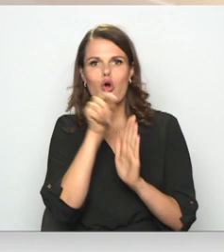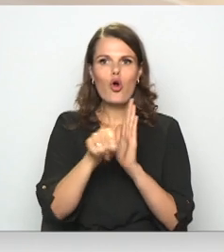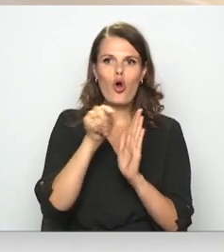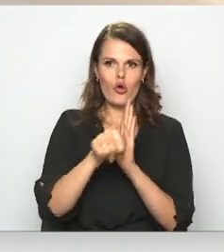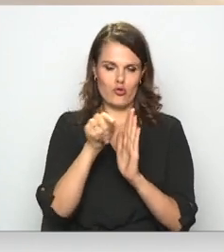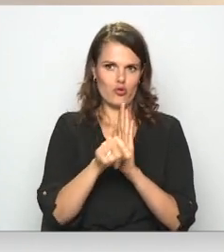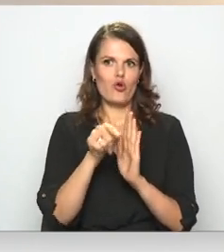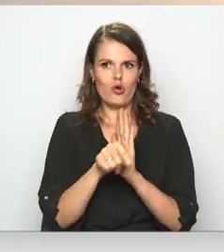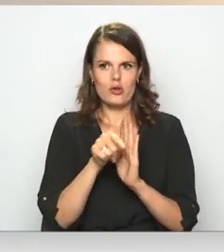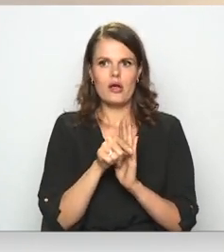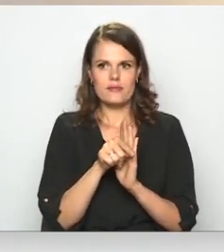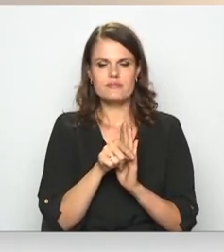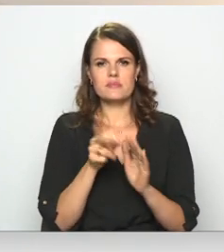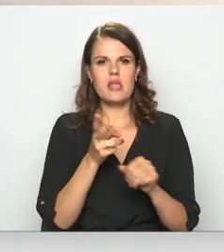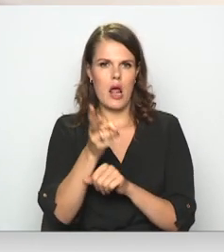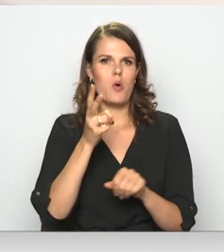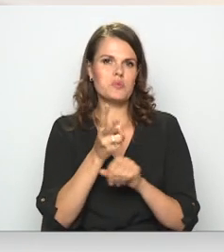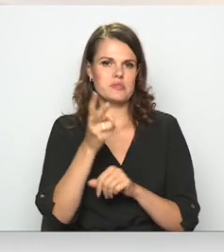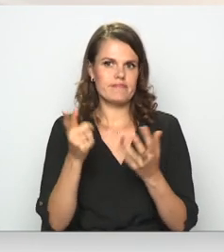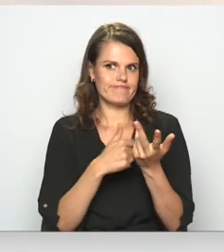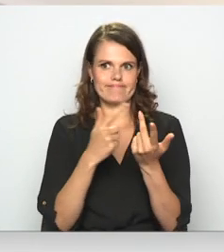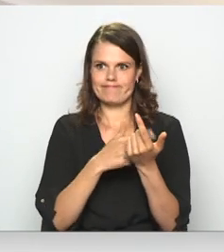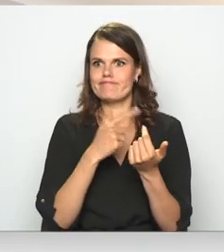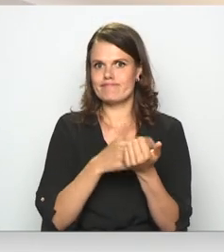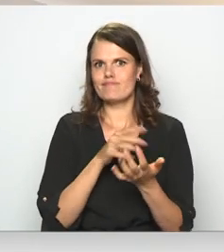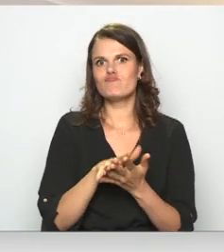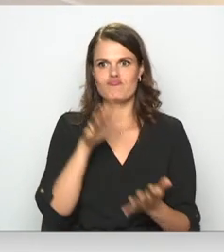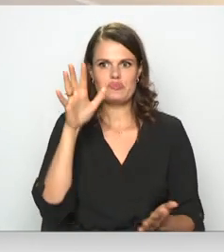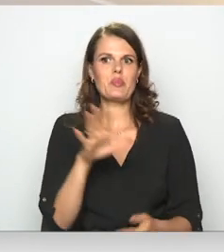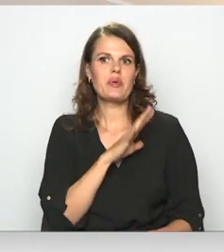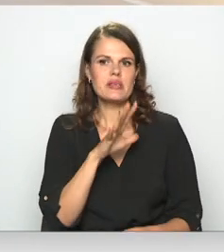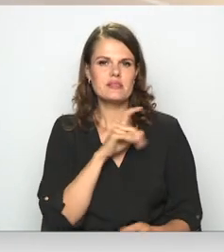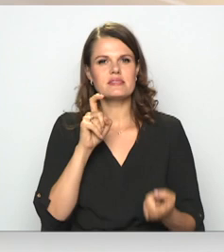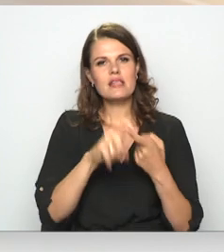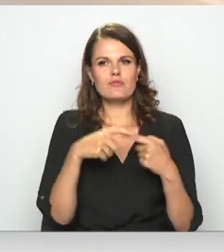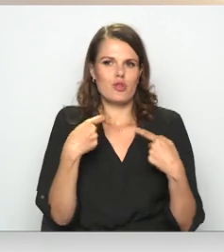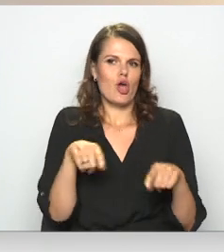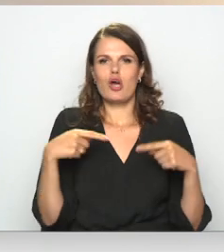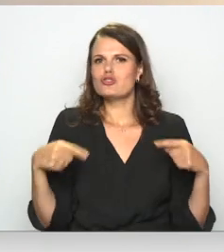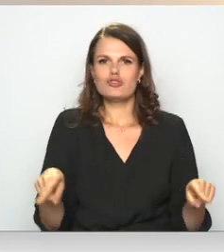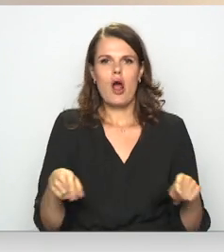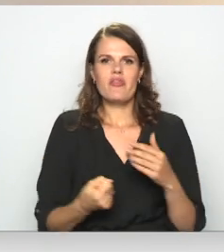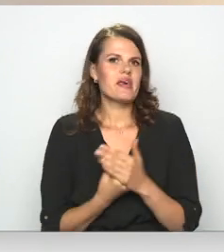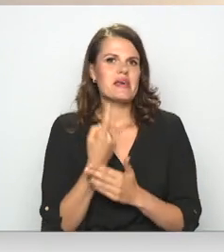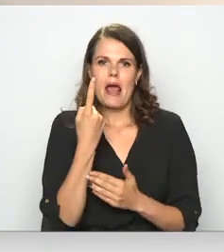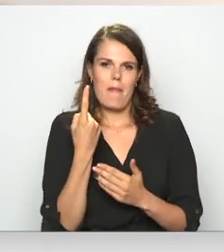Traucējums skaits ir bijis diezgan palīdus, kas ir tās faktiski ar vairākiem